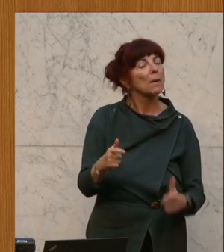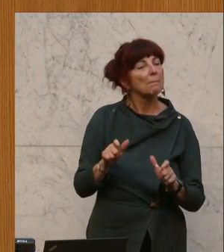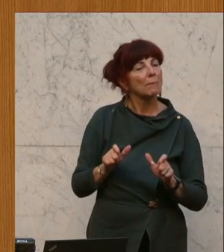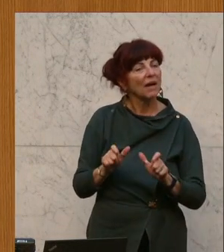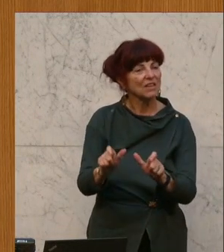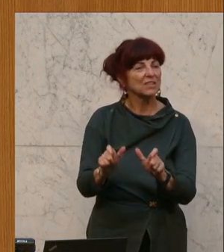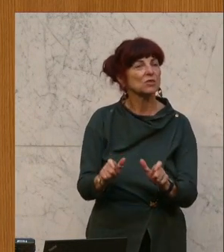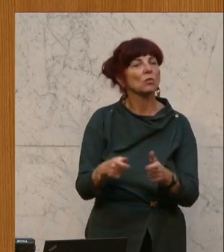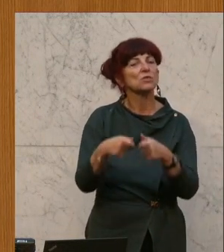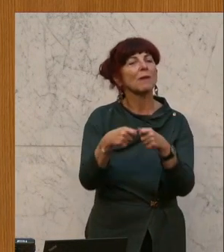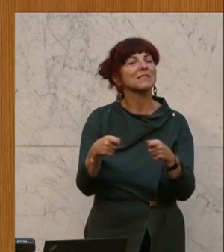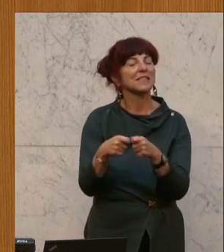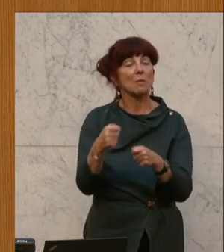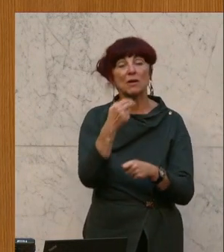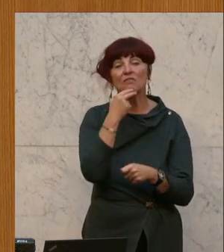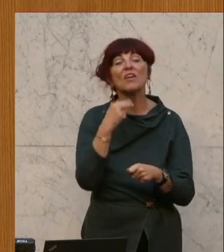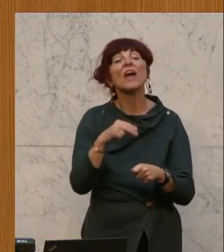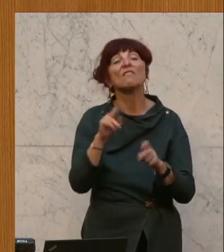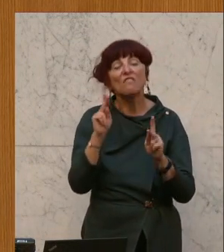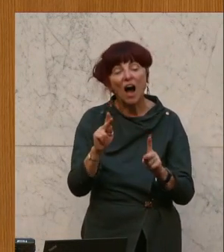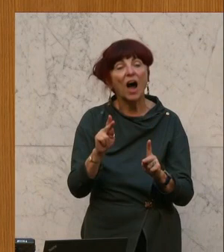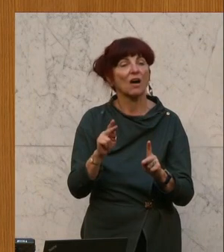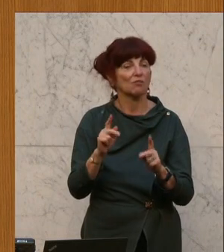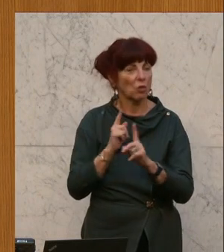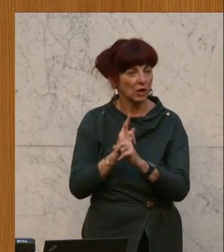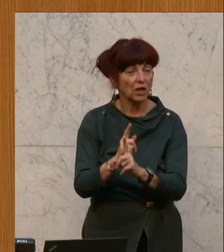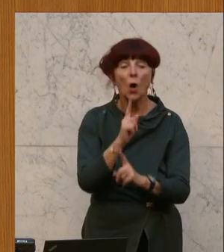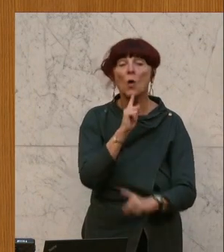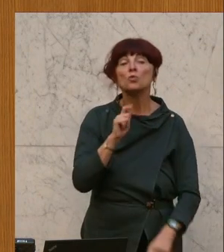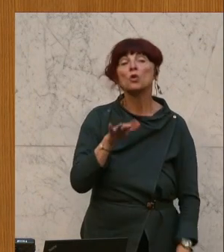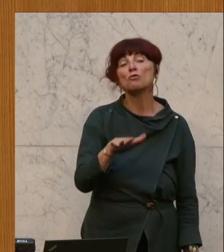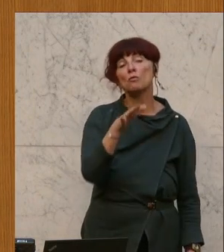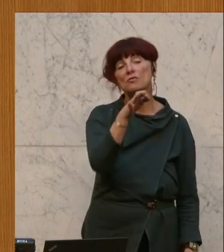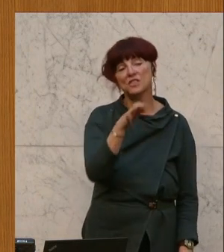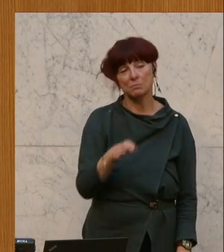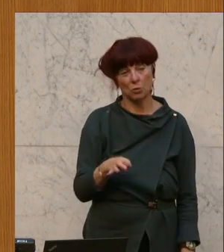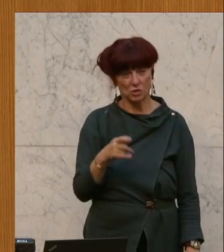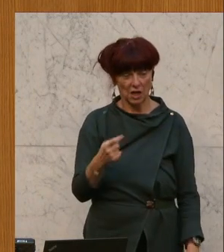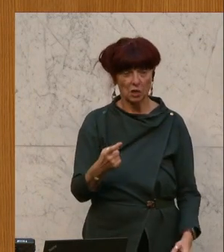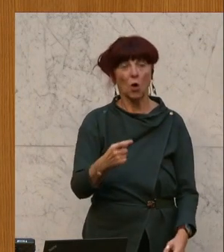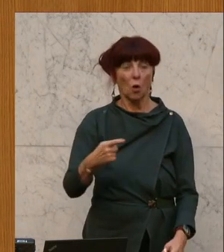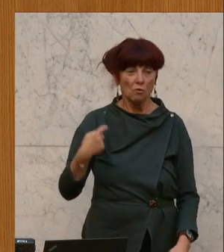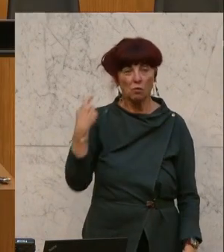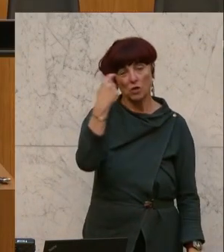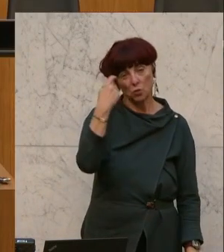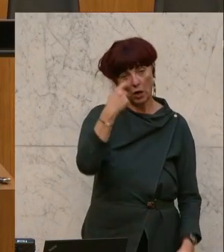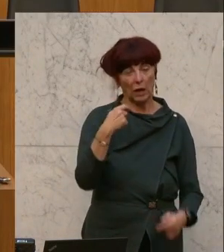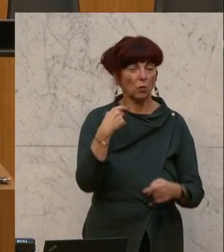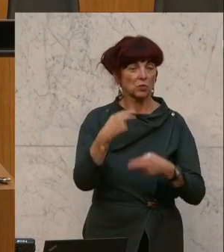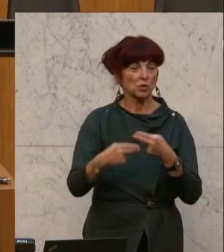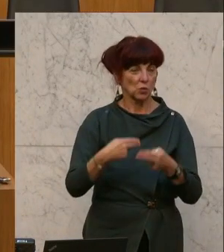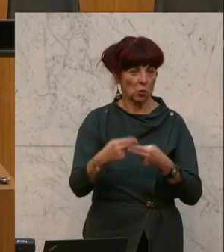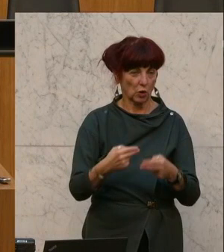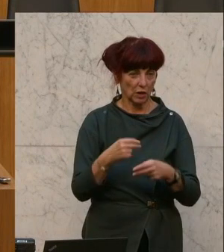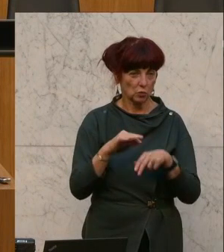in Anspruch nehmen? Leider nur 15 Prozent haben 2019 in Österreich Vorsorgeuntersuchungen in Anspruch genommen. Beim Mutter